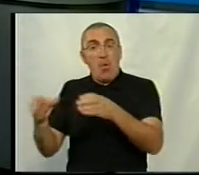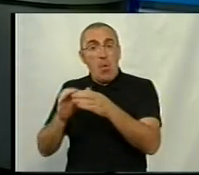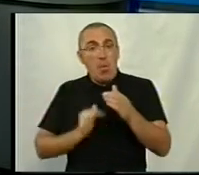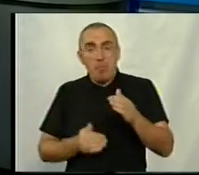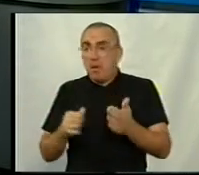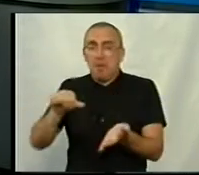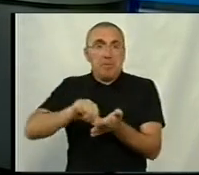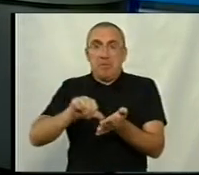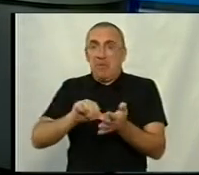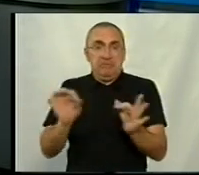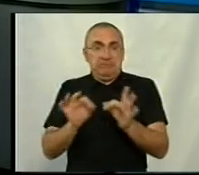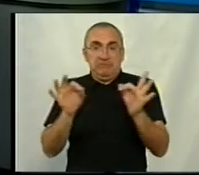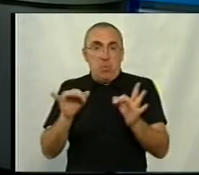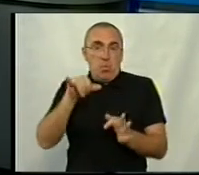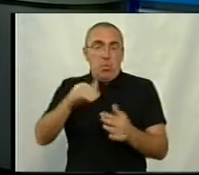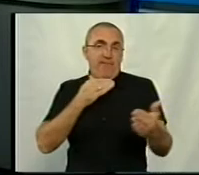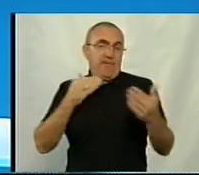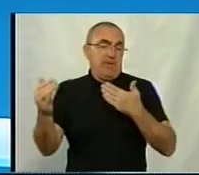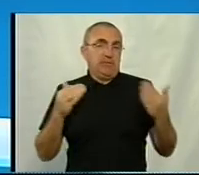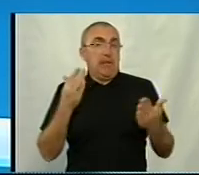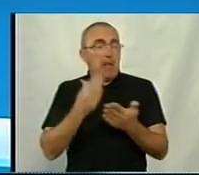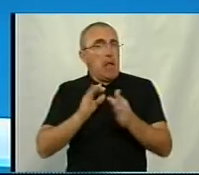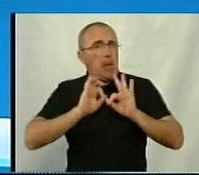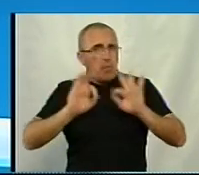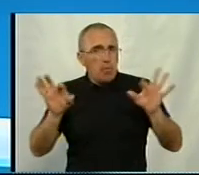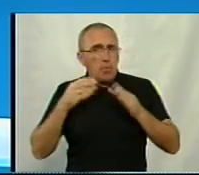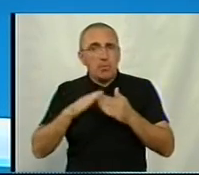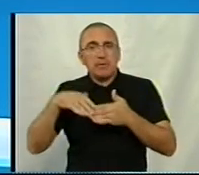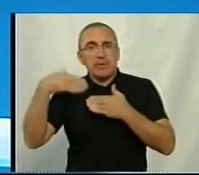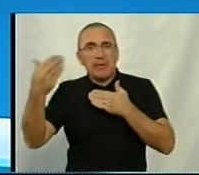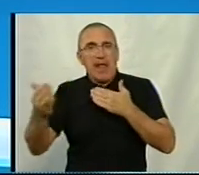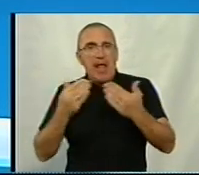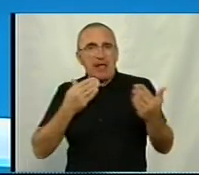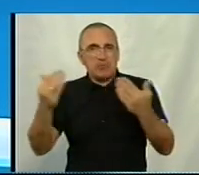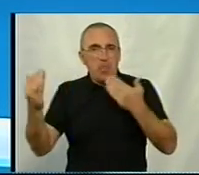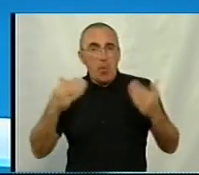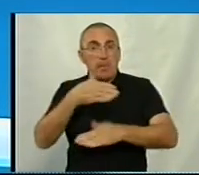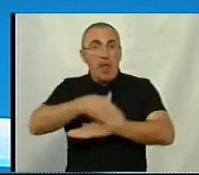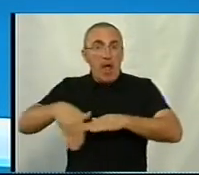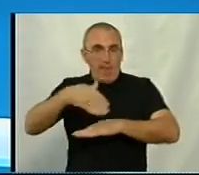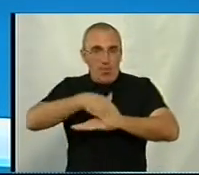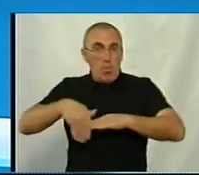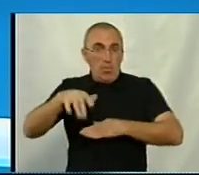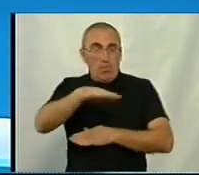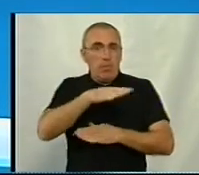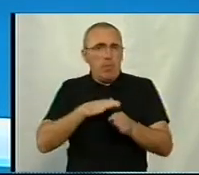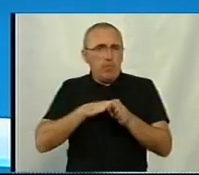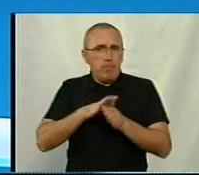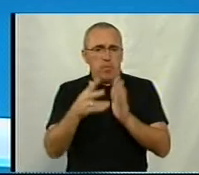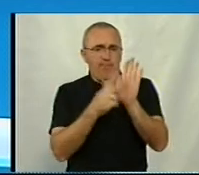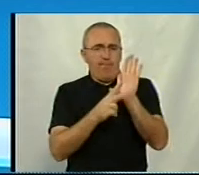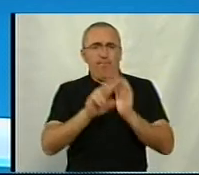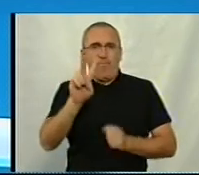не приймали участь у виставці. Є інформація, що вже зовнішня експозиція, ну та, яка на вулиці, будемо говорити, вона заповнена на